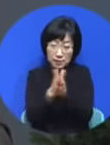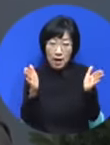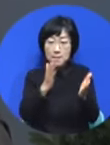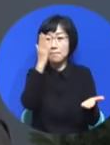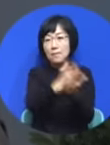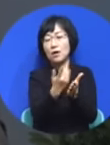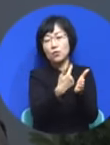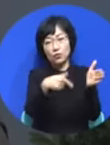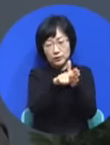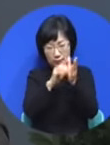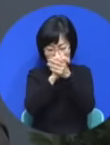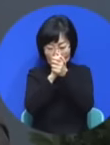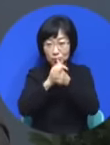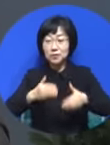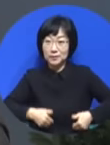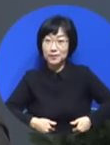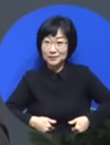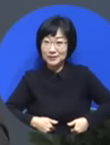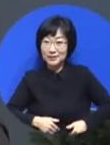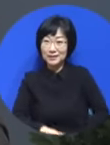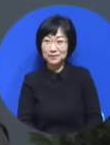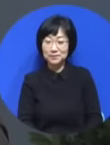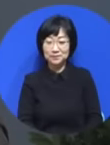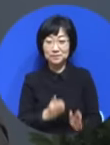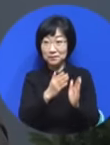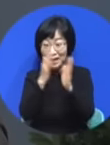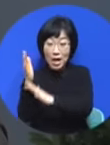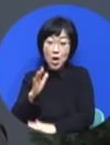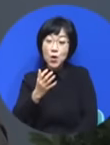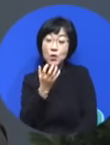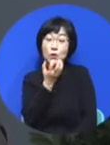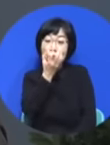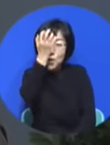요셉은 어려움이 많았습니다.